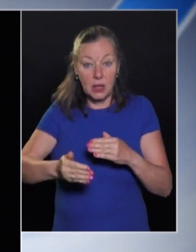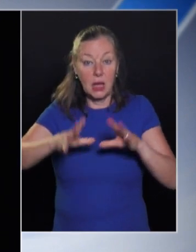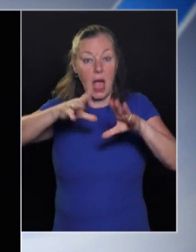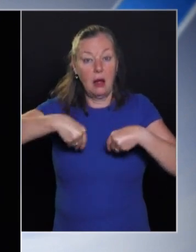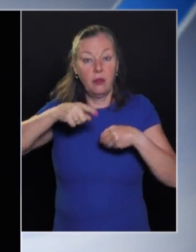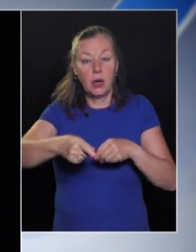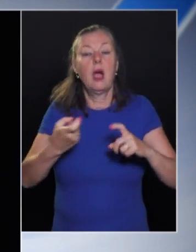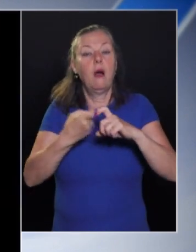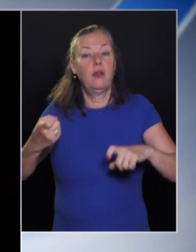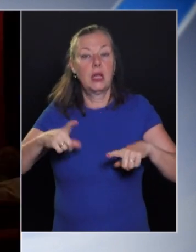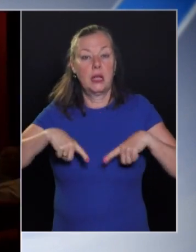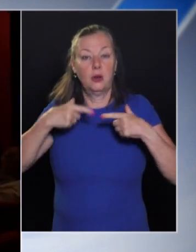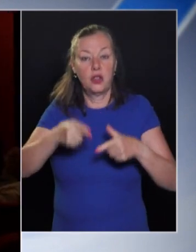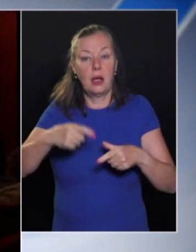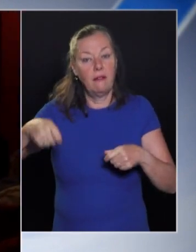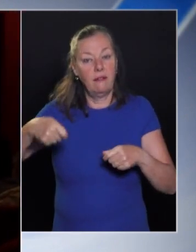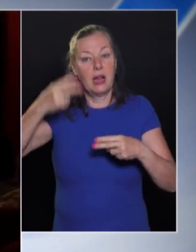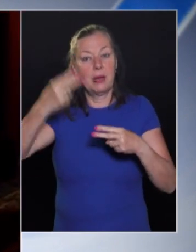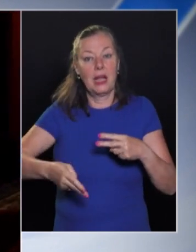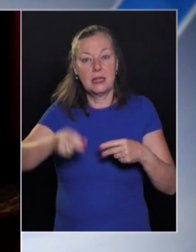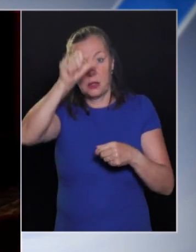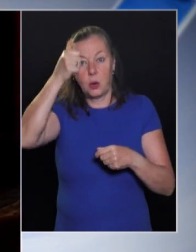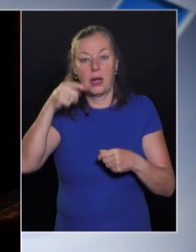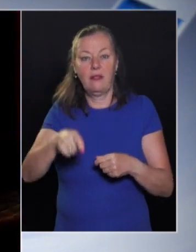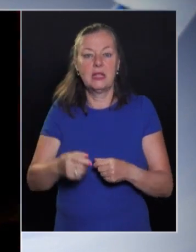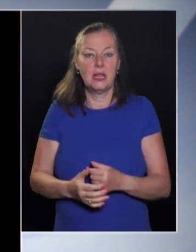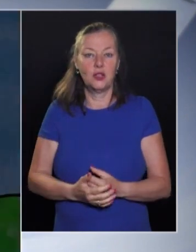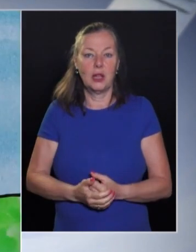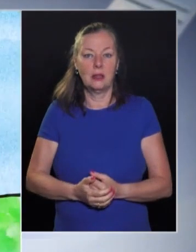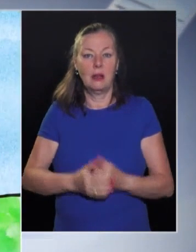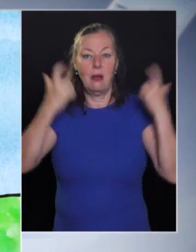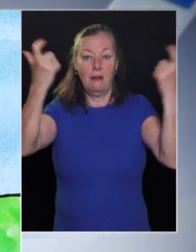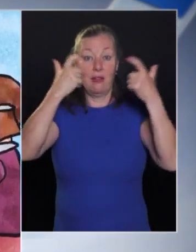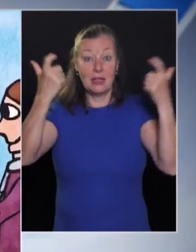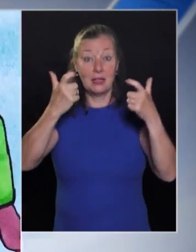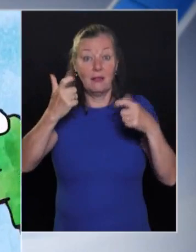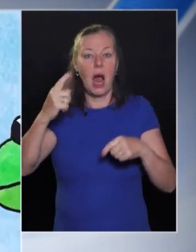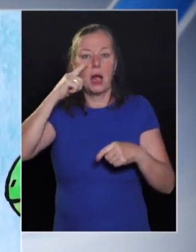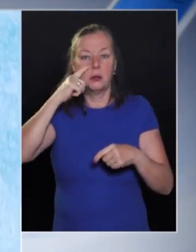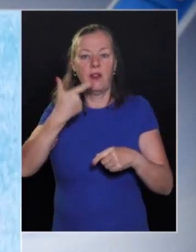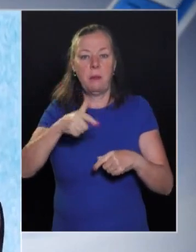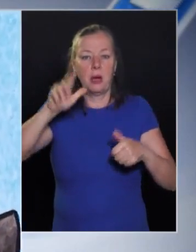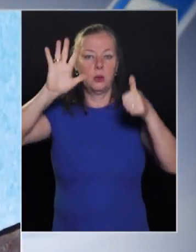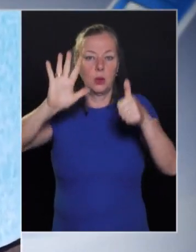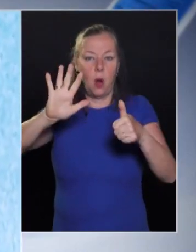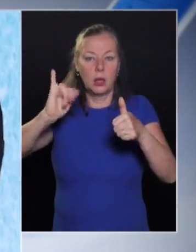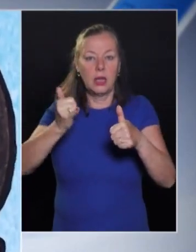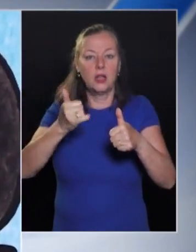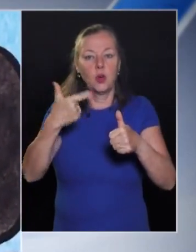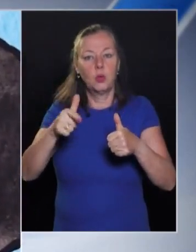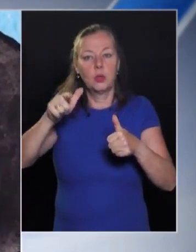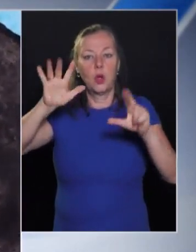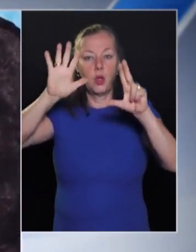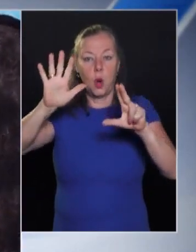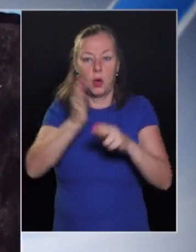5-éig fogadják a fogyatékossággal élő filmkészítők nevezéseit. A fesztivált pedig november 26-a